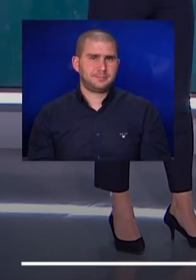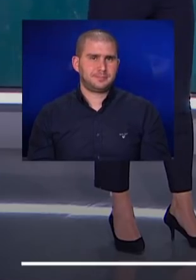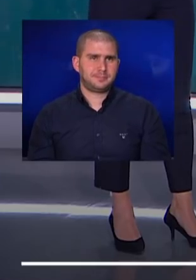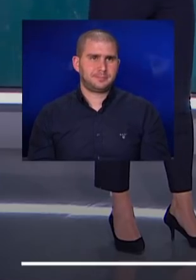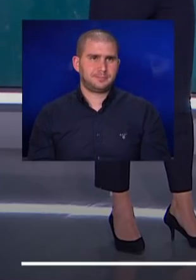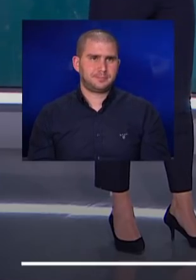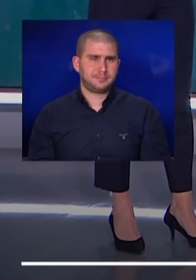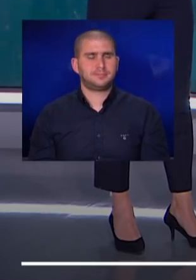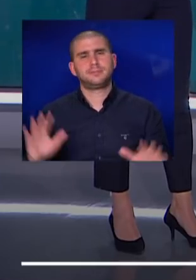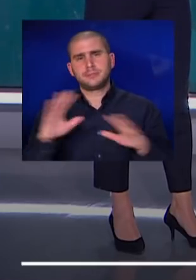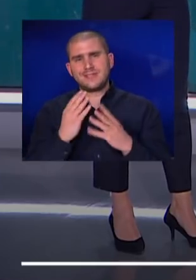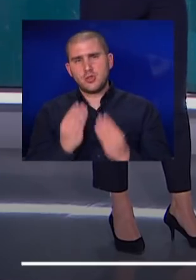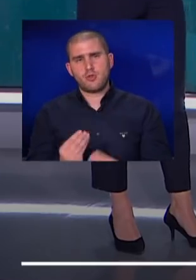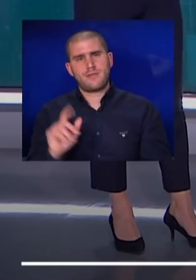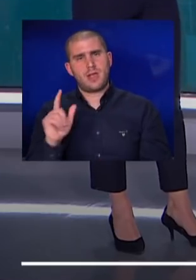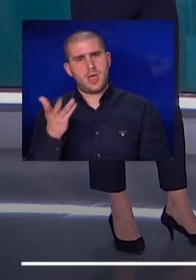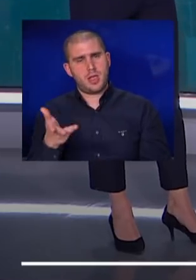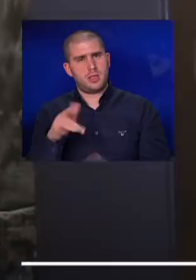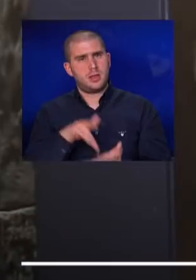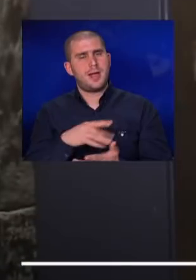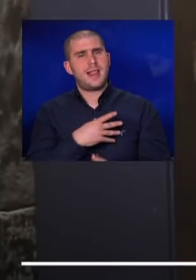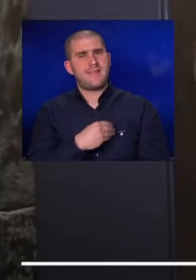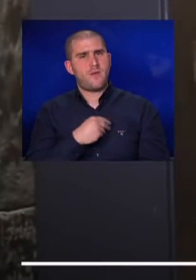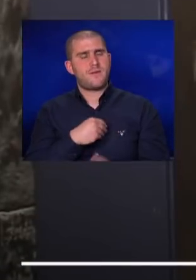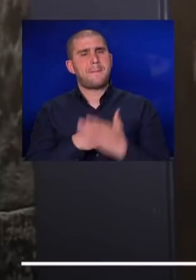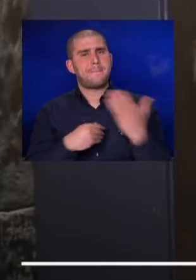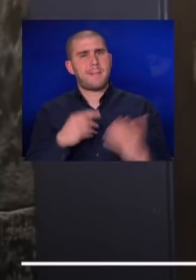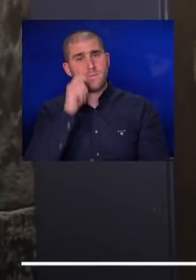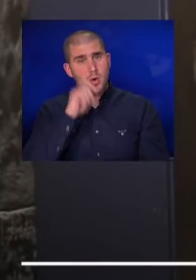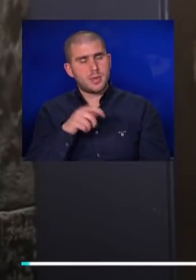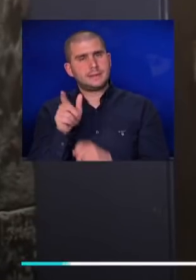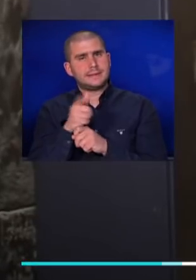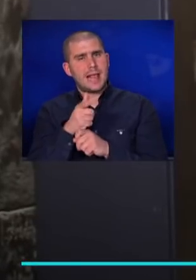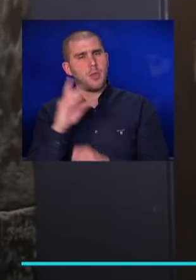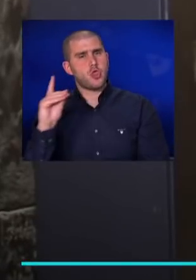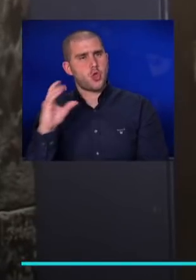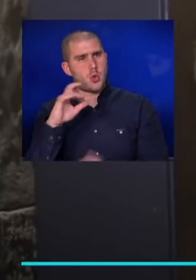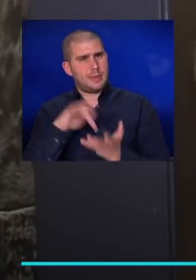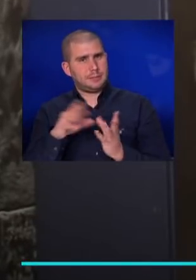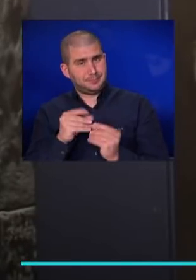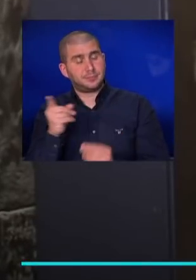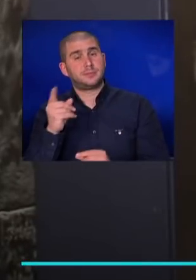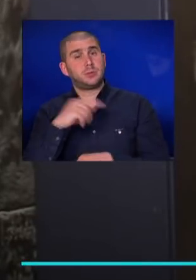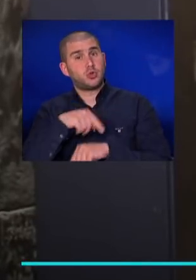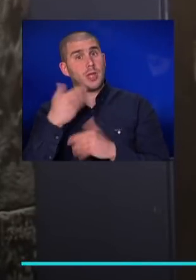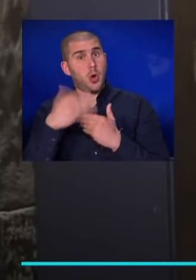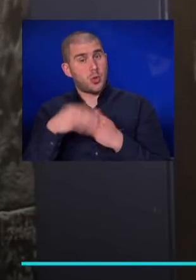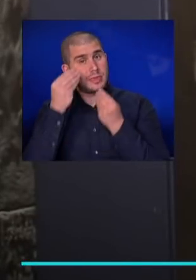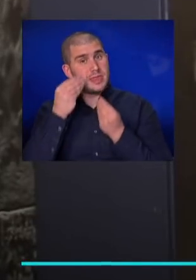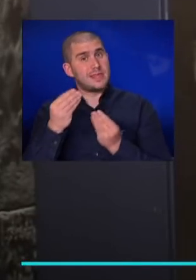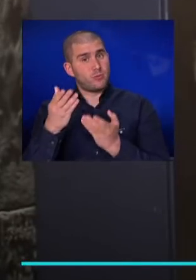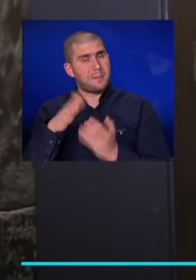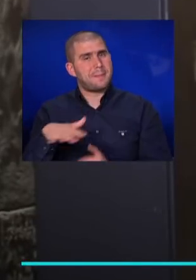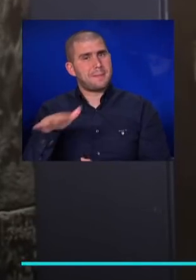כן, ערב טוב, ליאל. מכאן לביב, מערב אוקראינה, מצלם דורון כהן. בשעות האחרונות דיווחים בעיקר מגיעים